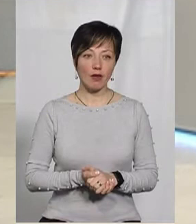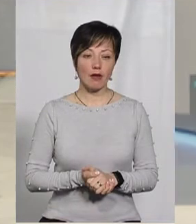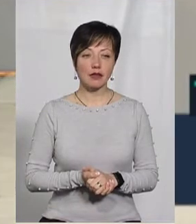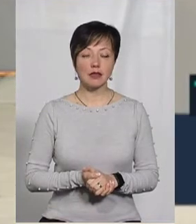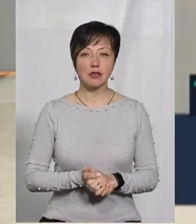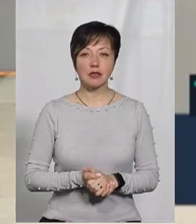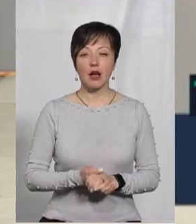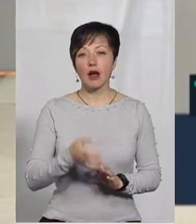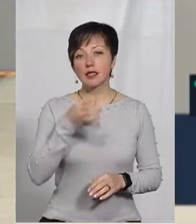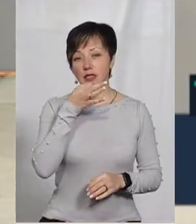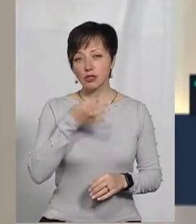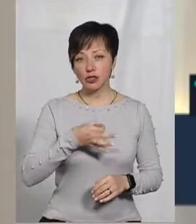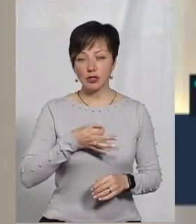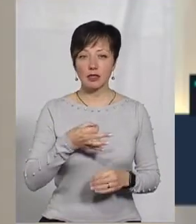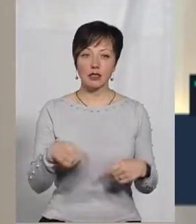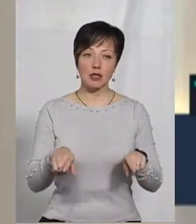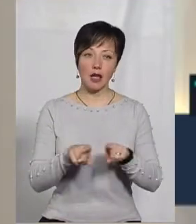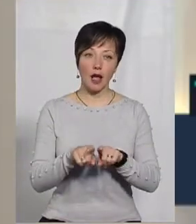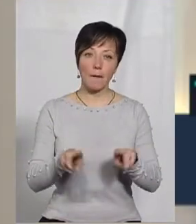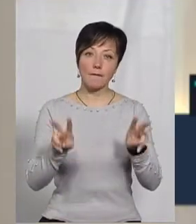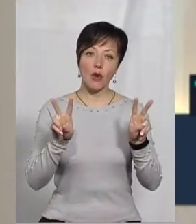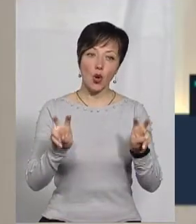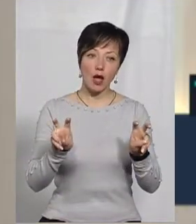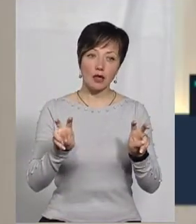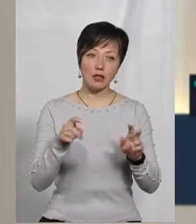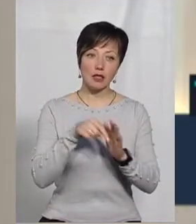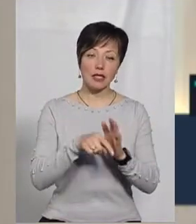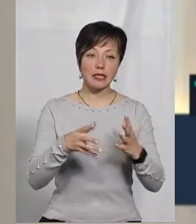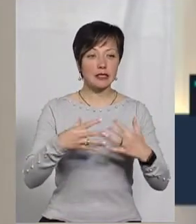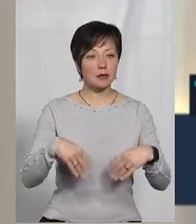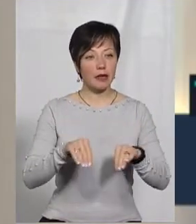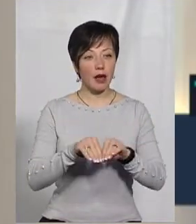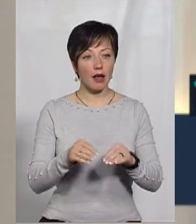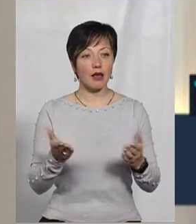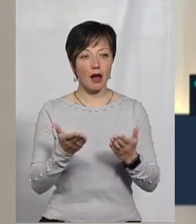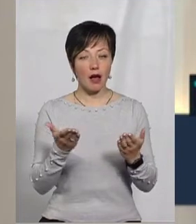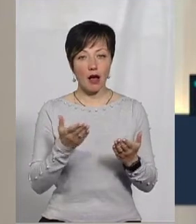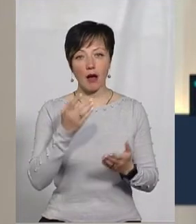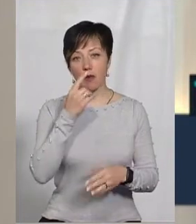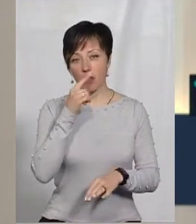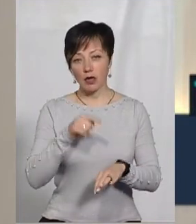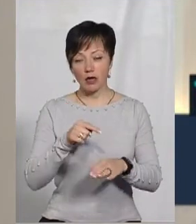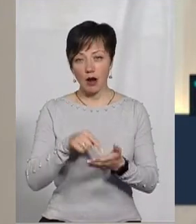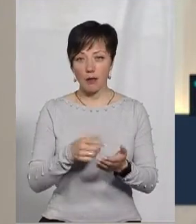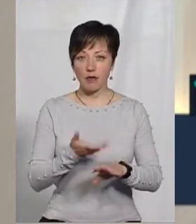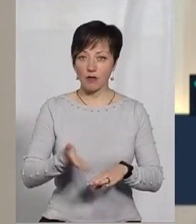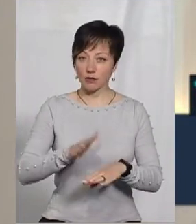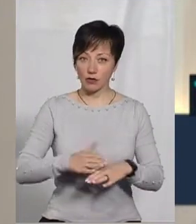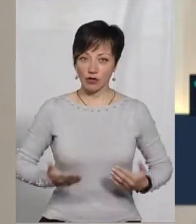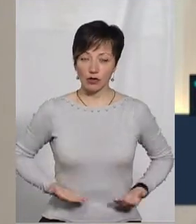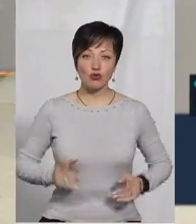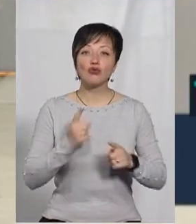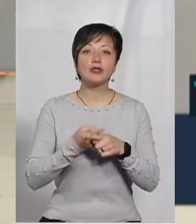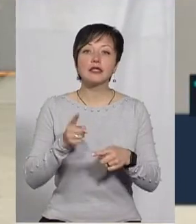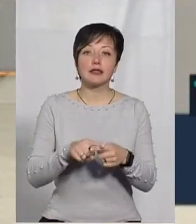А от, скажіть, є таке поняття «сім'я, яка потрапила у складні життєві обставини».